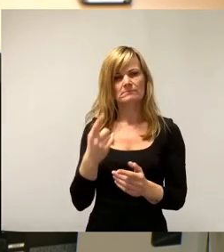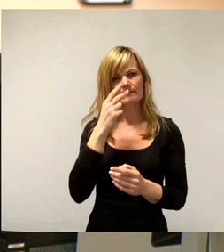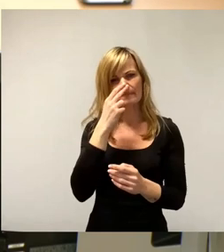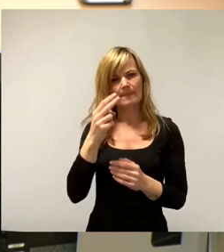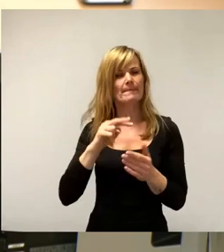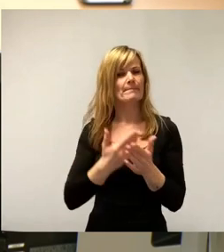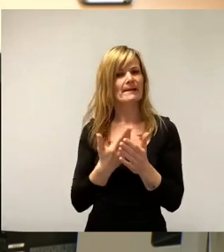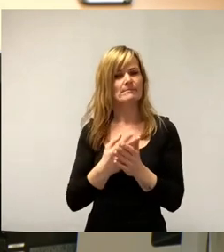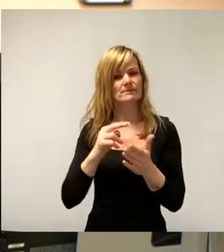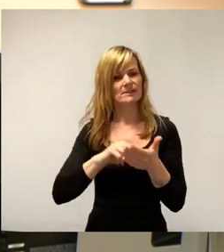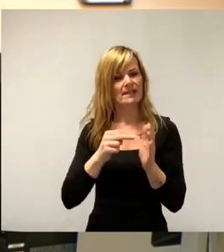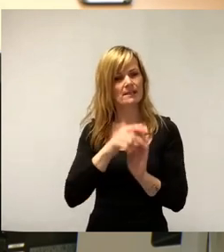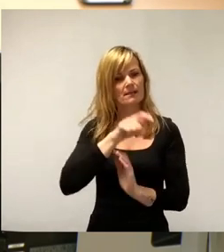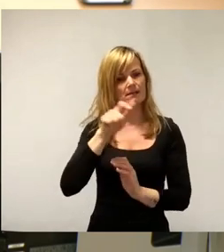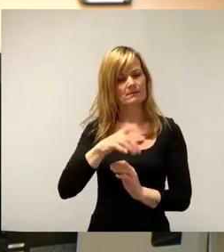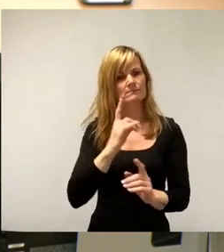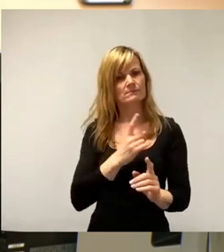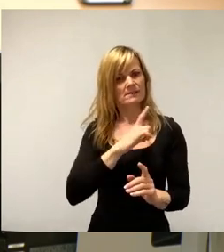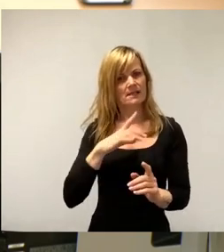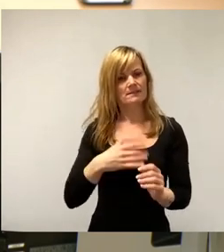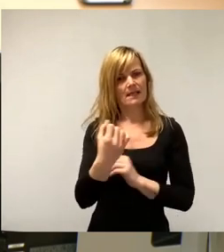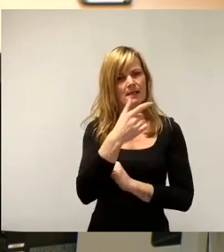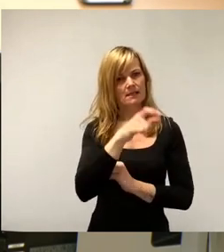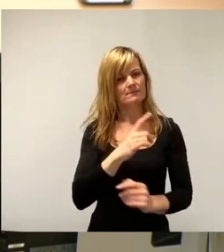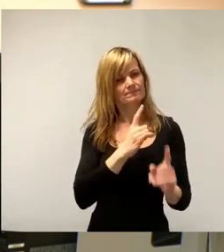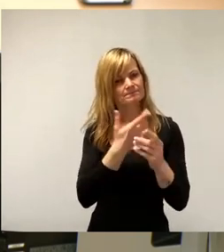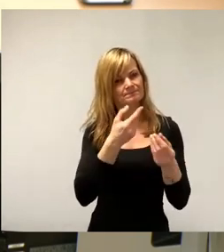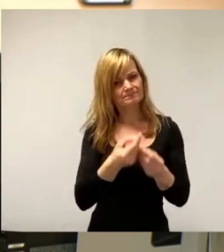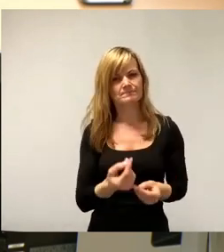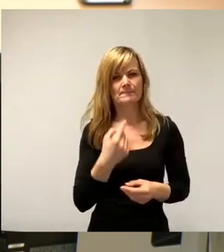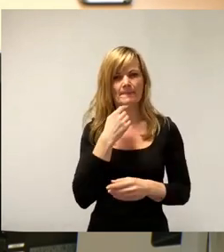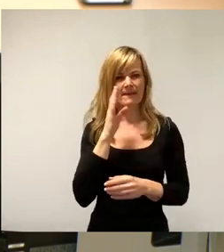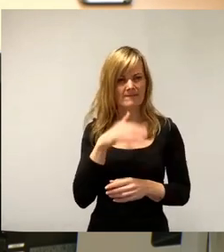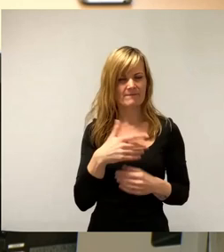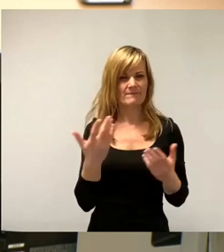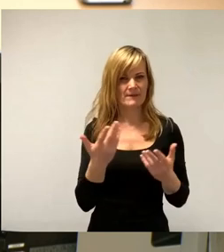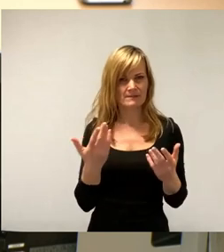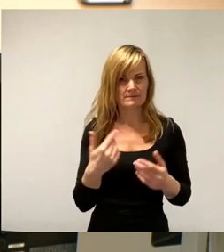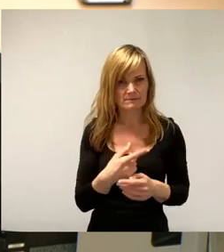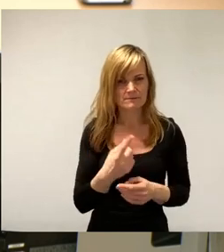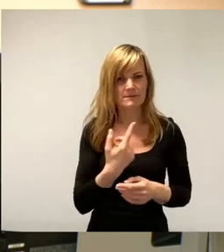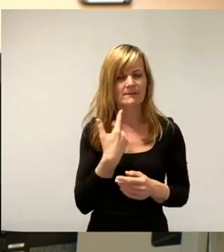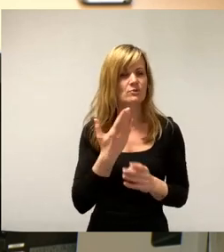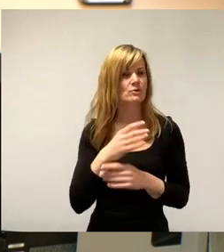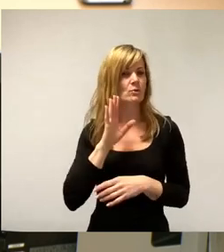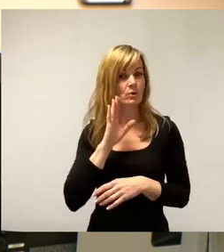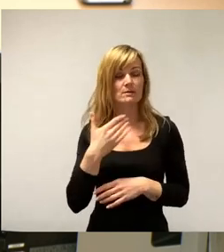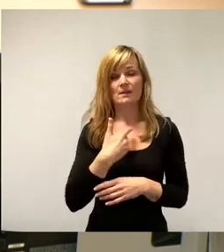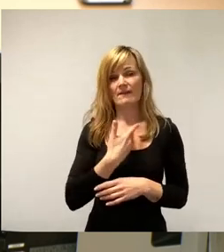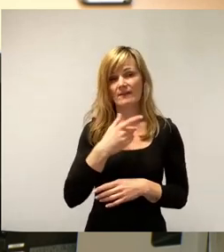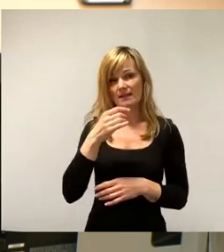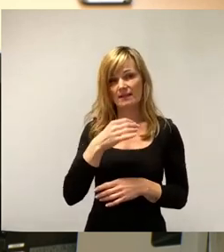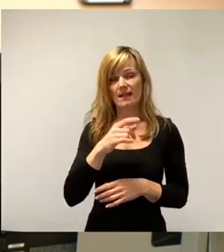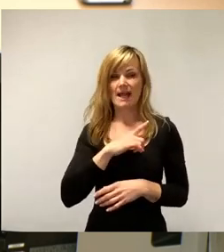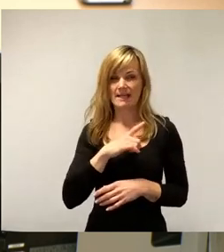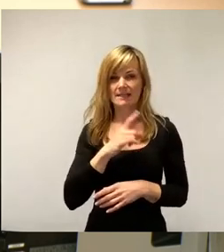denen persönlich spricht von der Sachsenenergie, ja sich im Bauch halten und sagen, ja, ja, da haben wir auch schon mal gehört, aber sie wollen eigentlich 2020, 2030